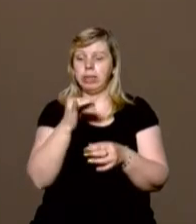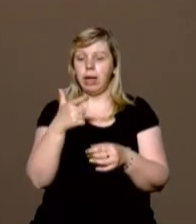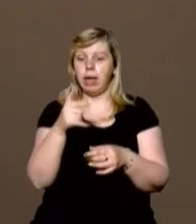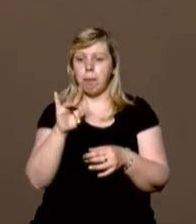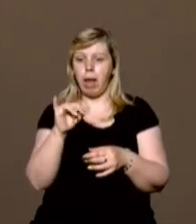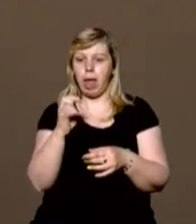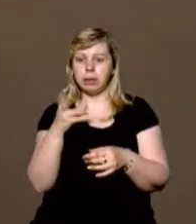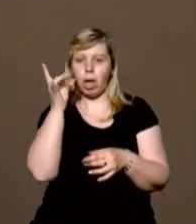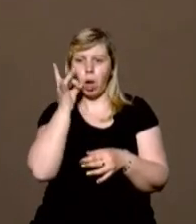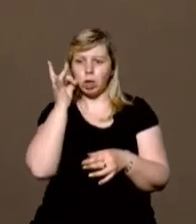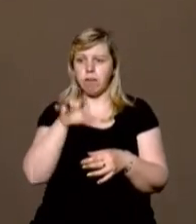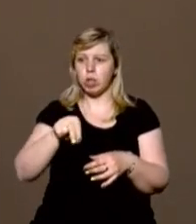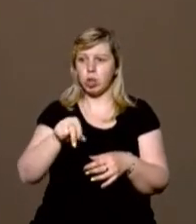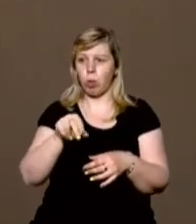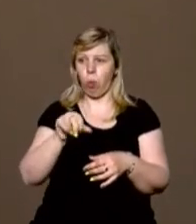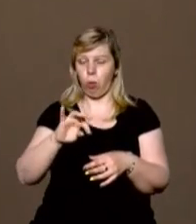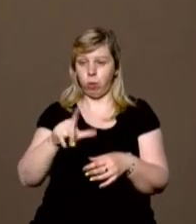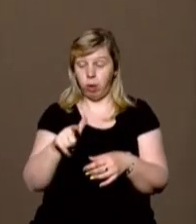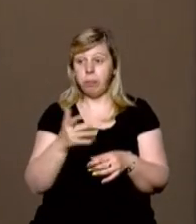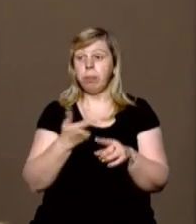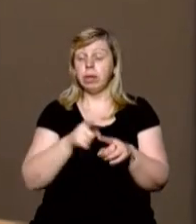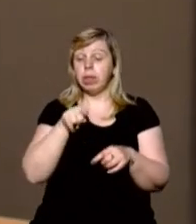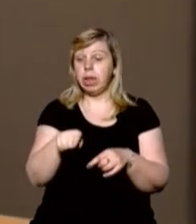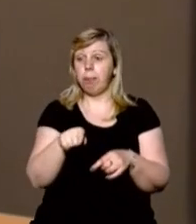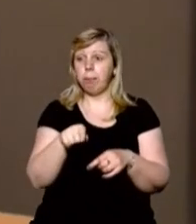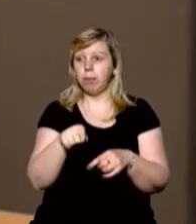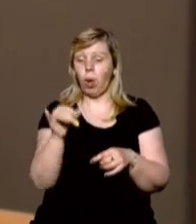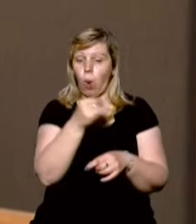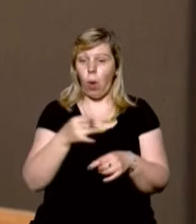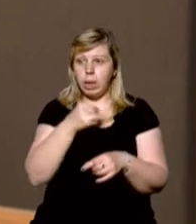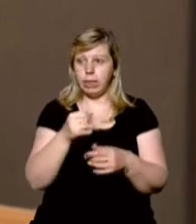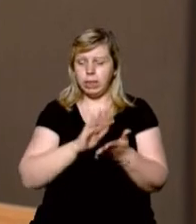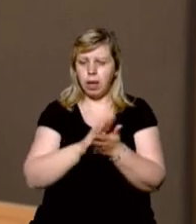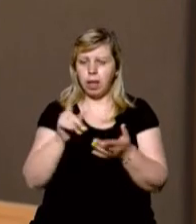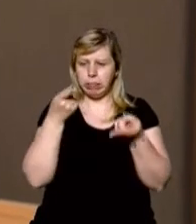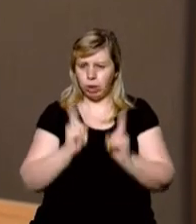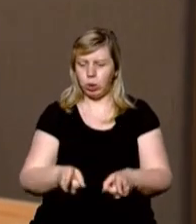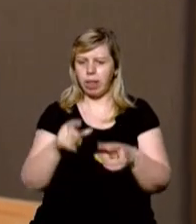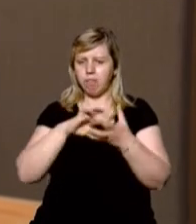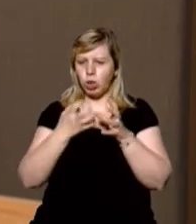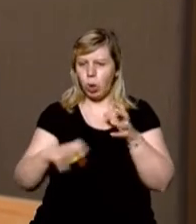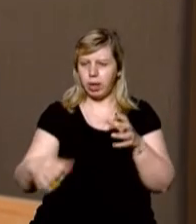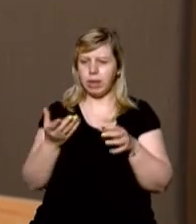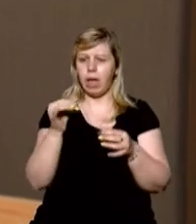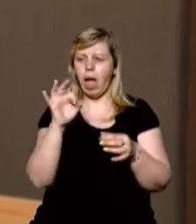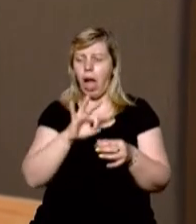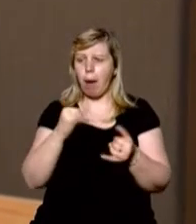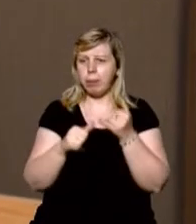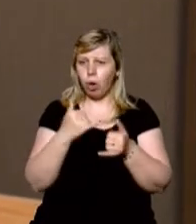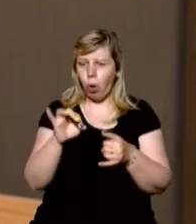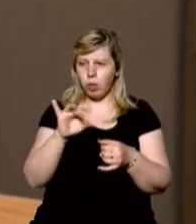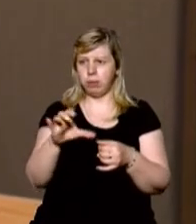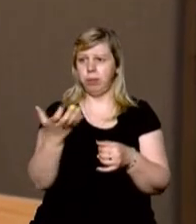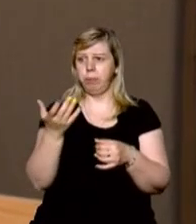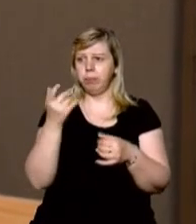гімалайської рожевої сілю. І там олії натуральні, виноградні кісточки, абрикосові кісточки